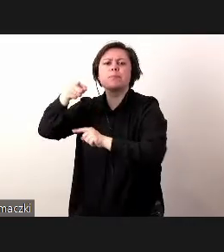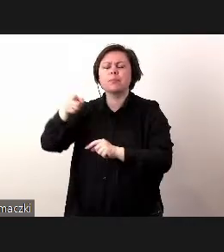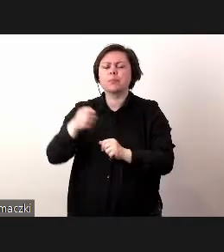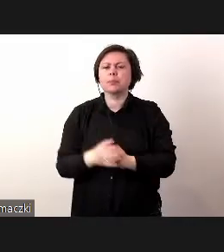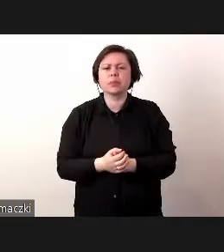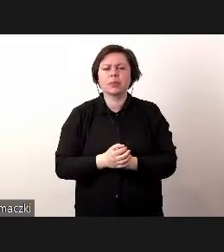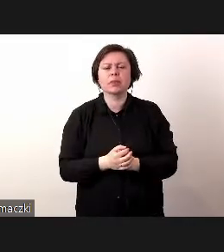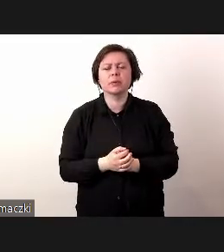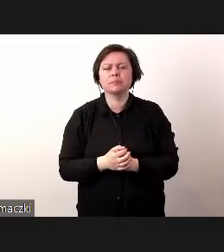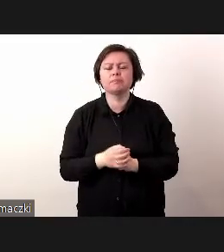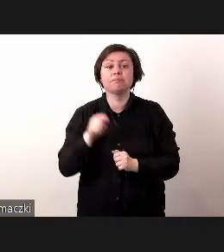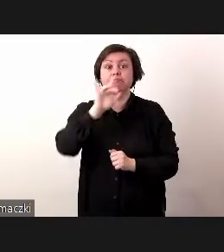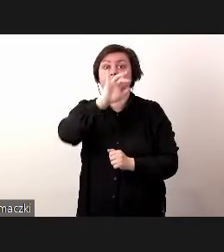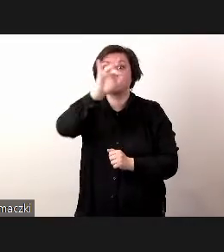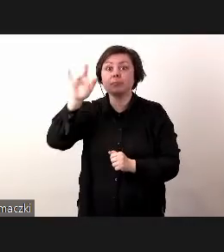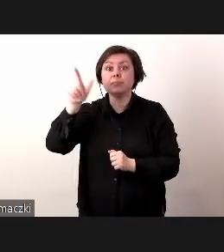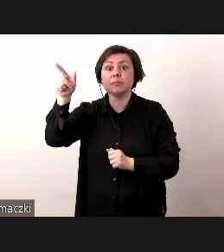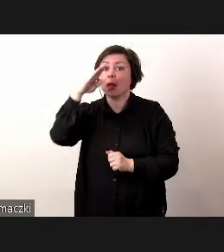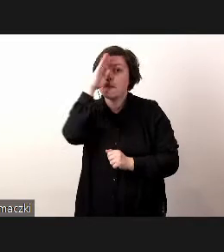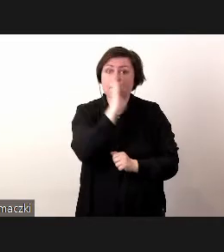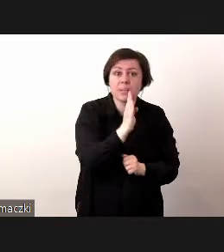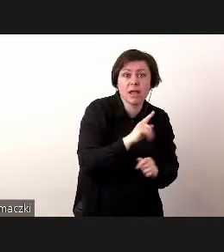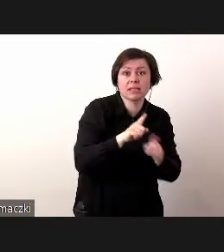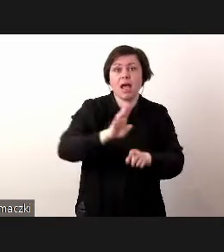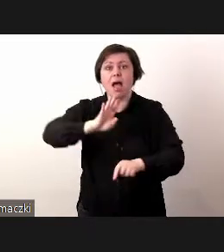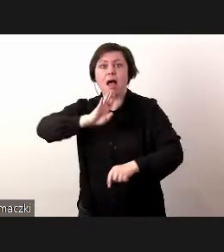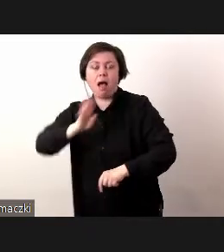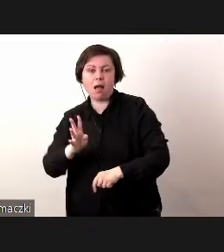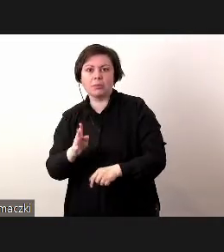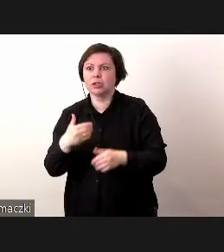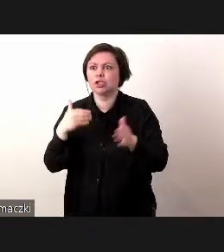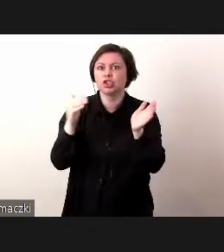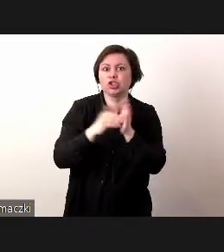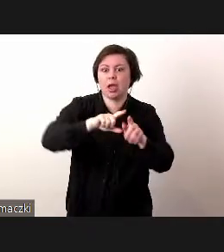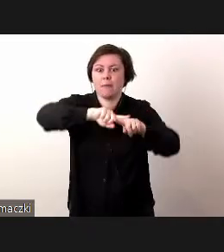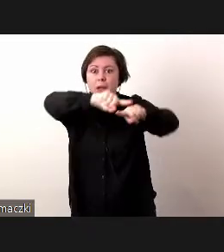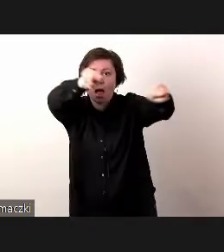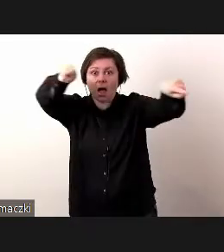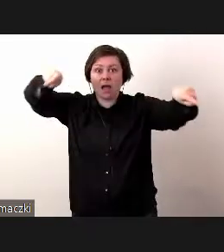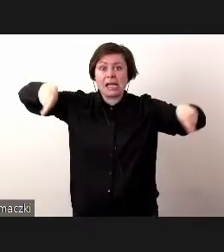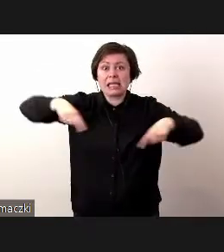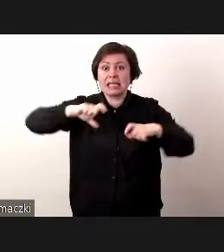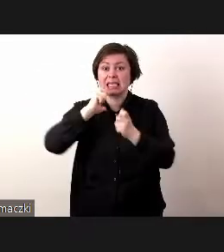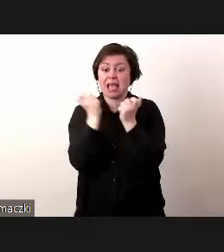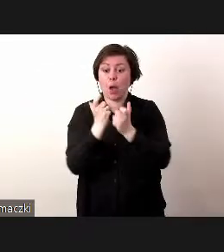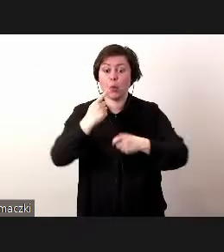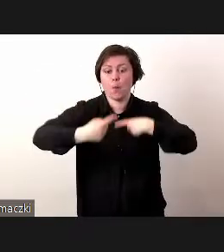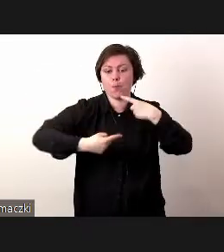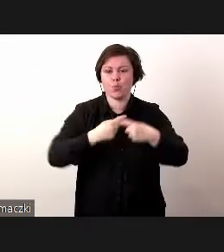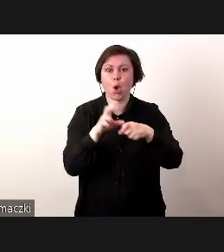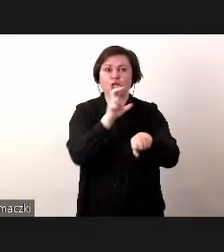podwykonawcy znajdują się w Brazylii i w Stanach. I ogólnie trzeba cały taki proces inżynieryjny